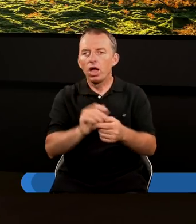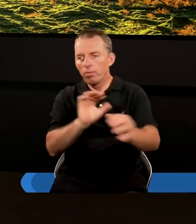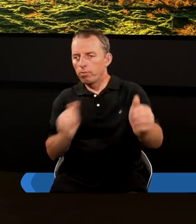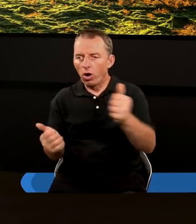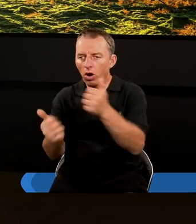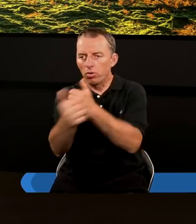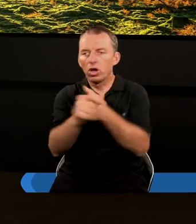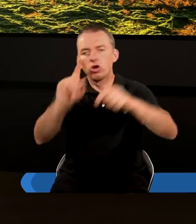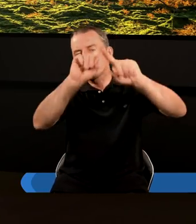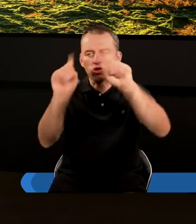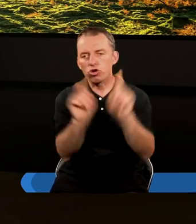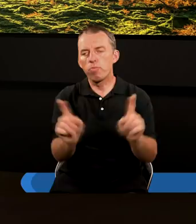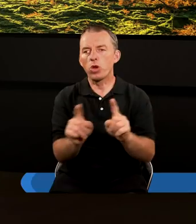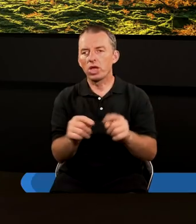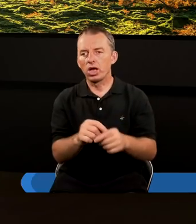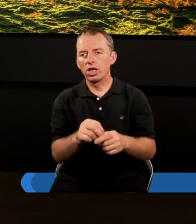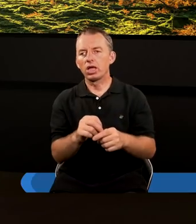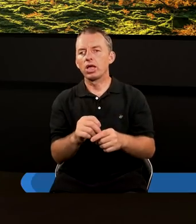poprzedza je grzmoty jakieś, prawda?